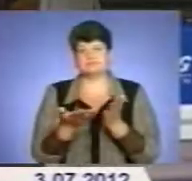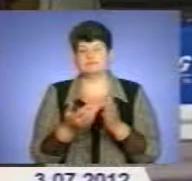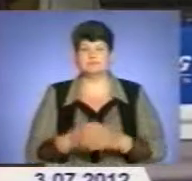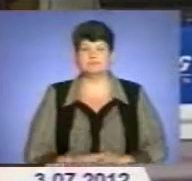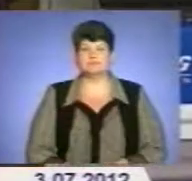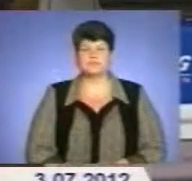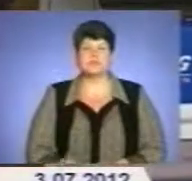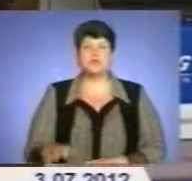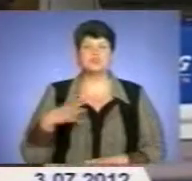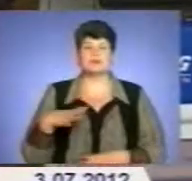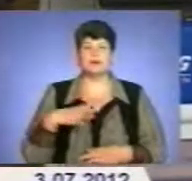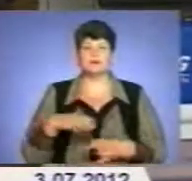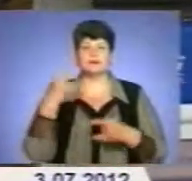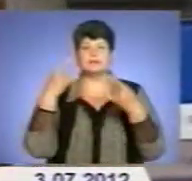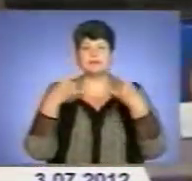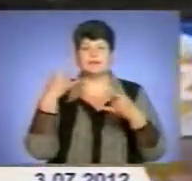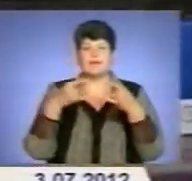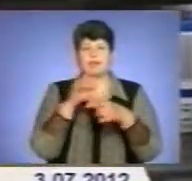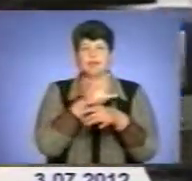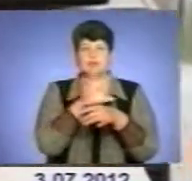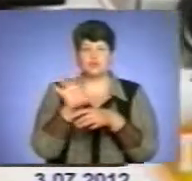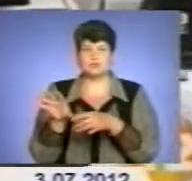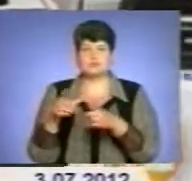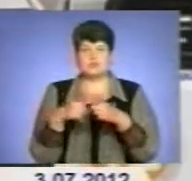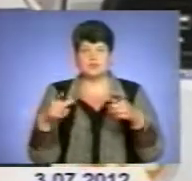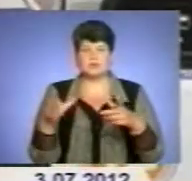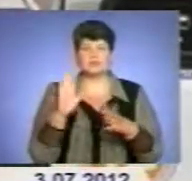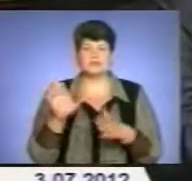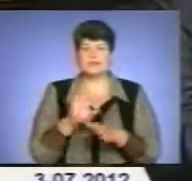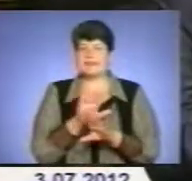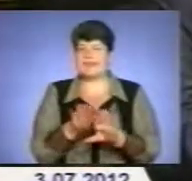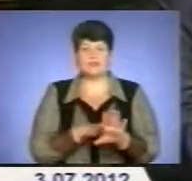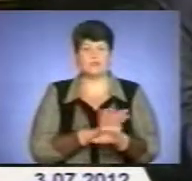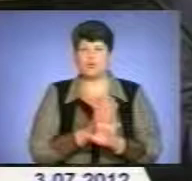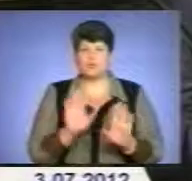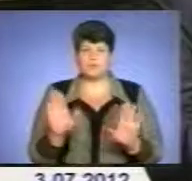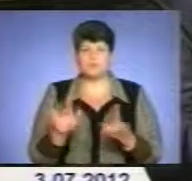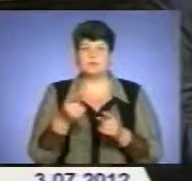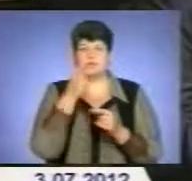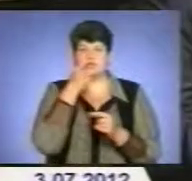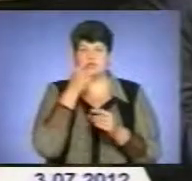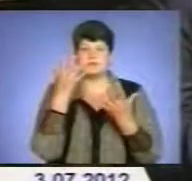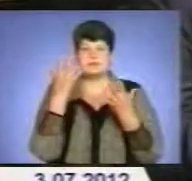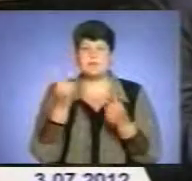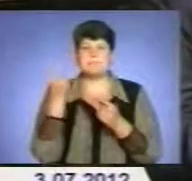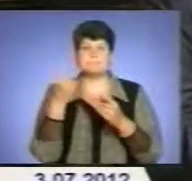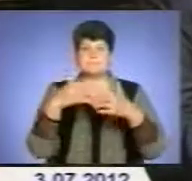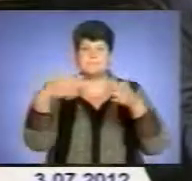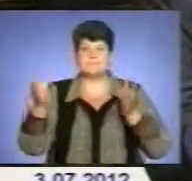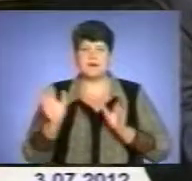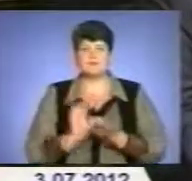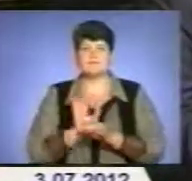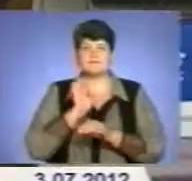Чекати на телетюнер пільговикам доведеться теж недовго, обіцяють у Держкомтелерадіо. Вже найближчими днями перші партії з пристроями